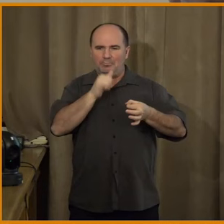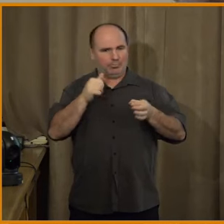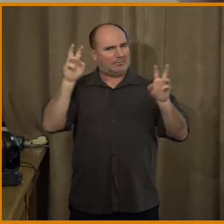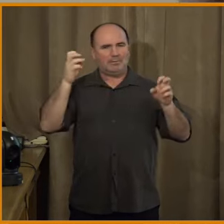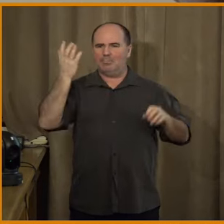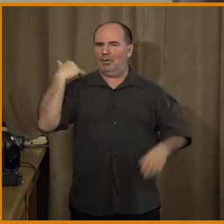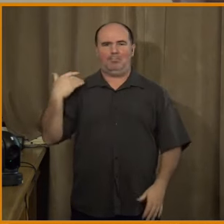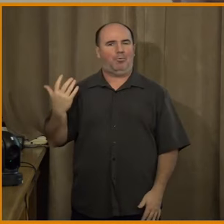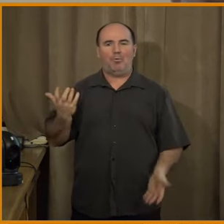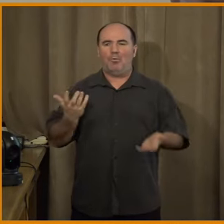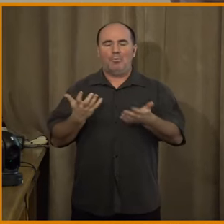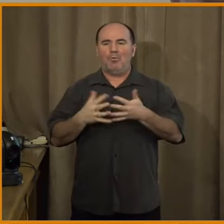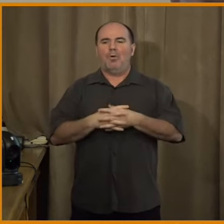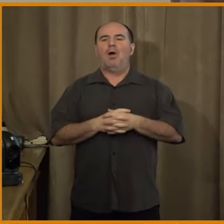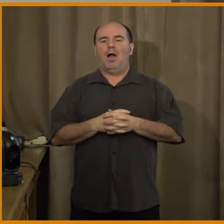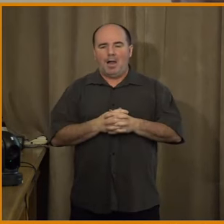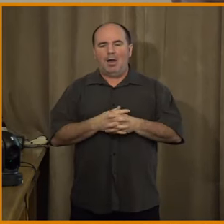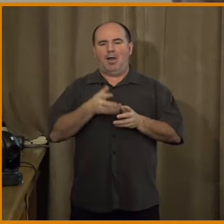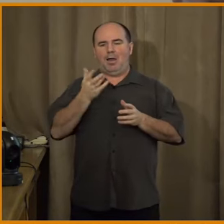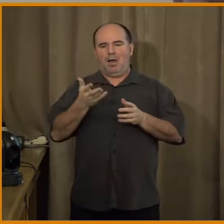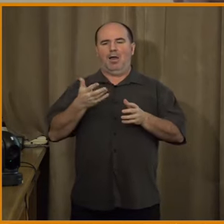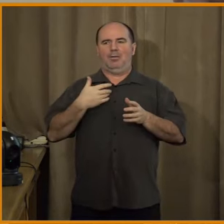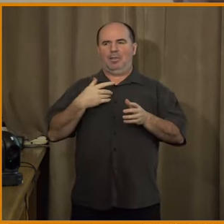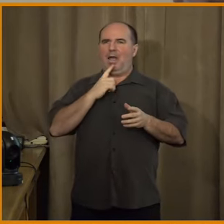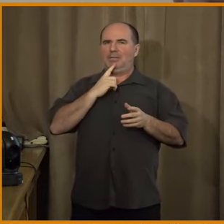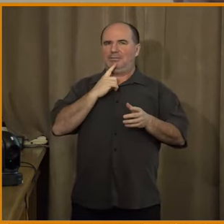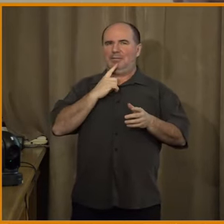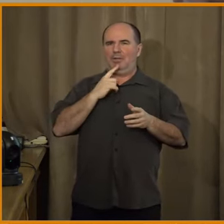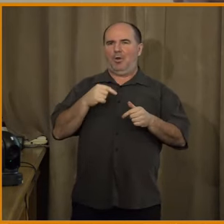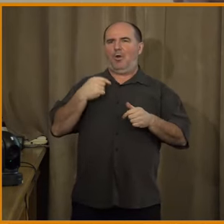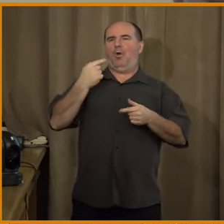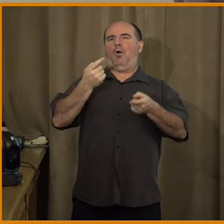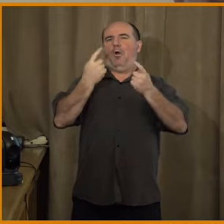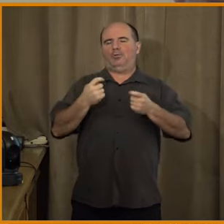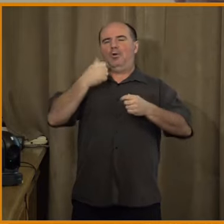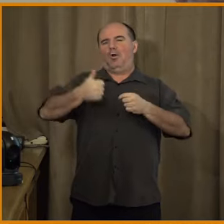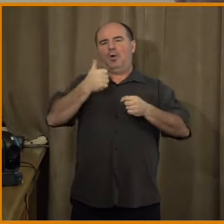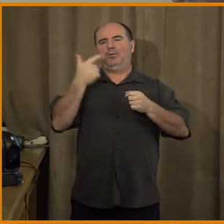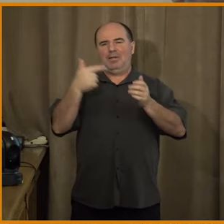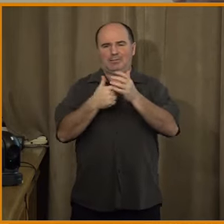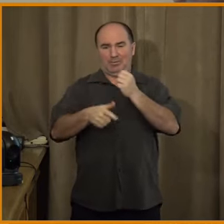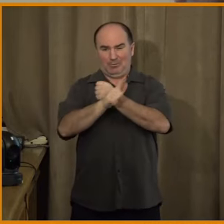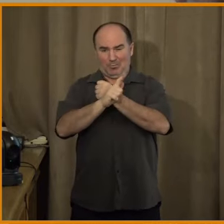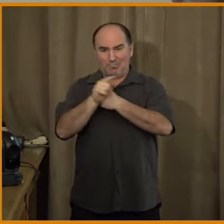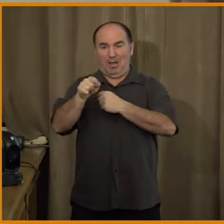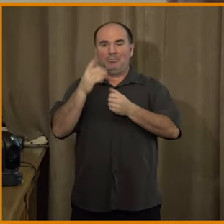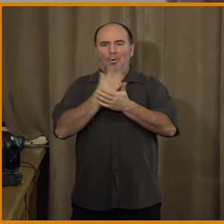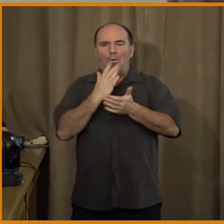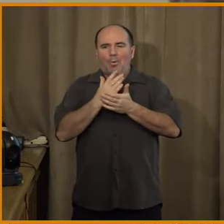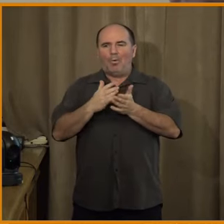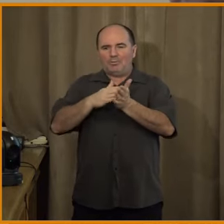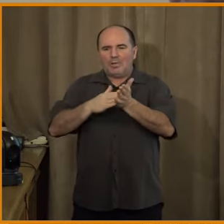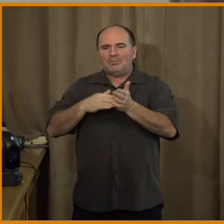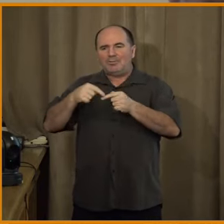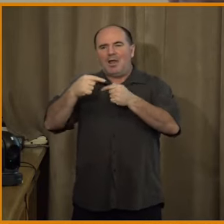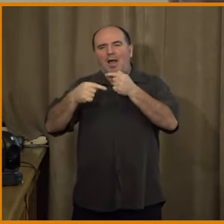tu nejnižší úroveň někde okolo roku 2017, kde v podstatě v tom stejném pásmu zůstává. Vzhledem